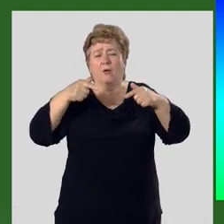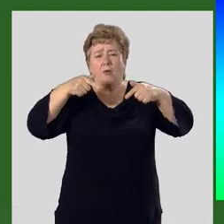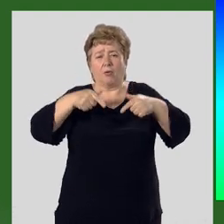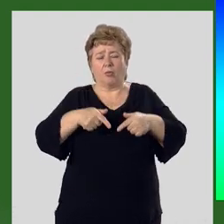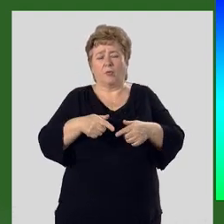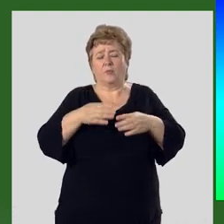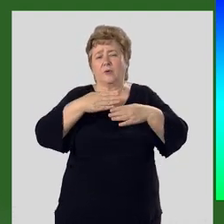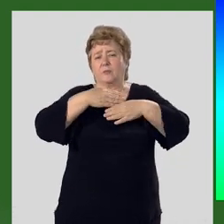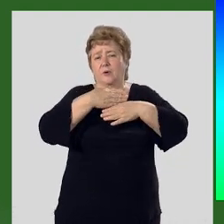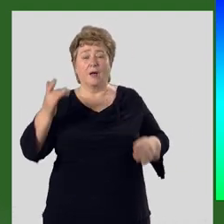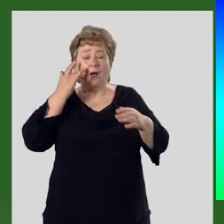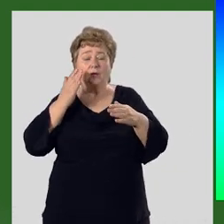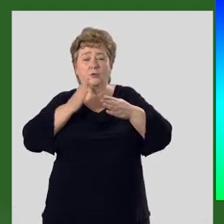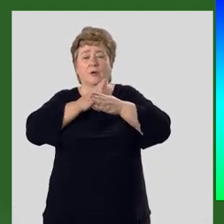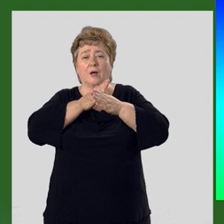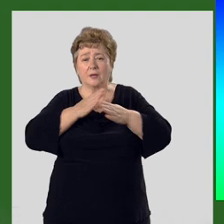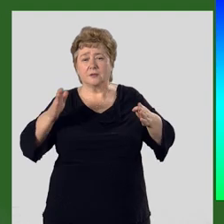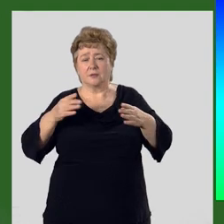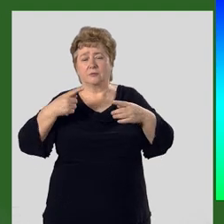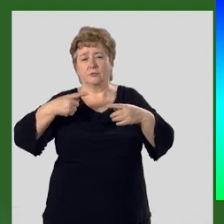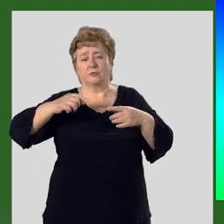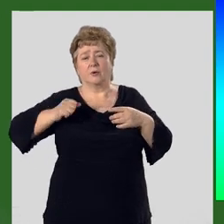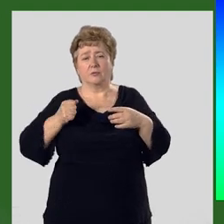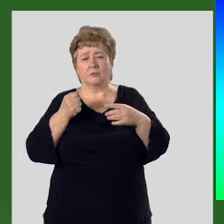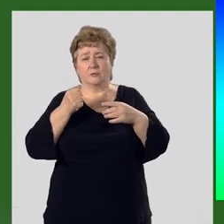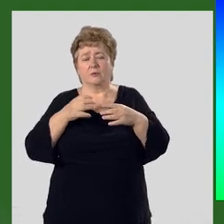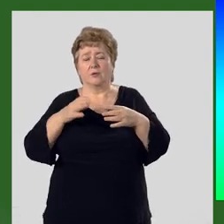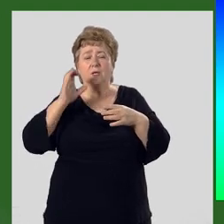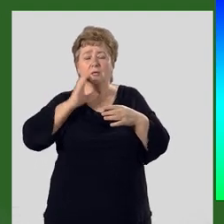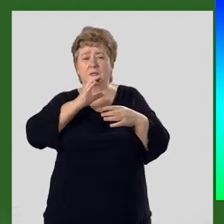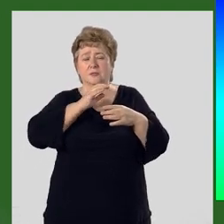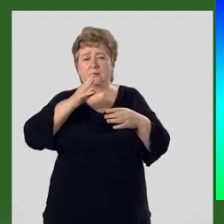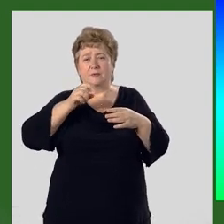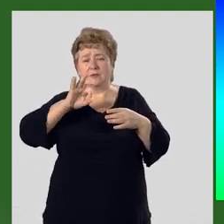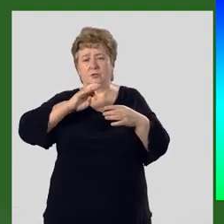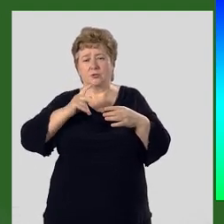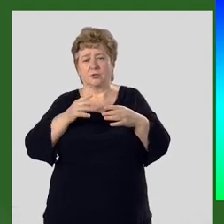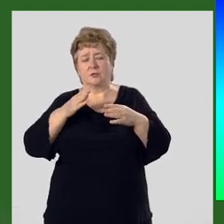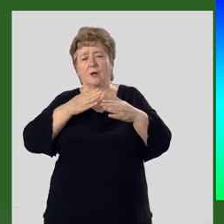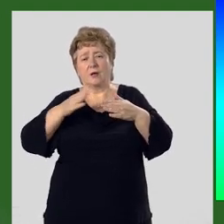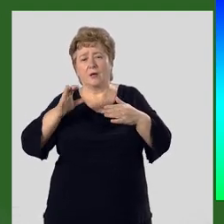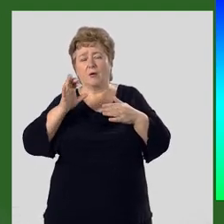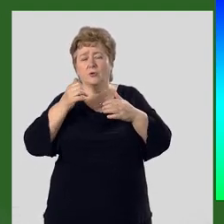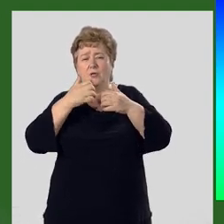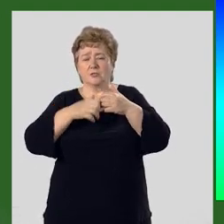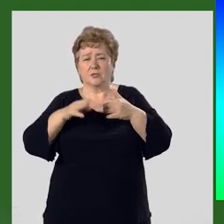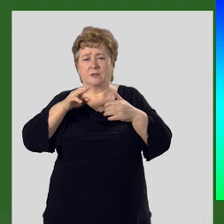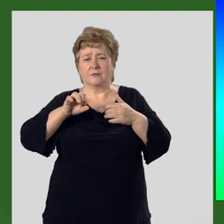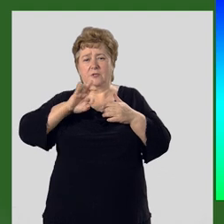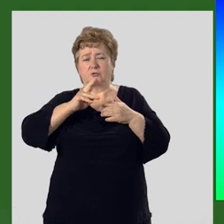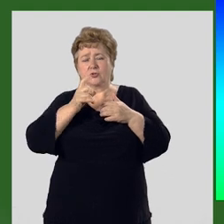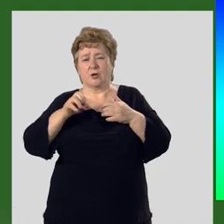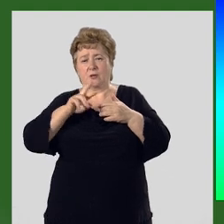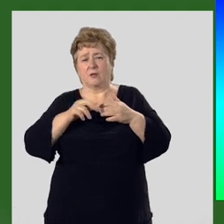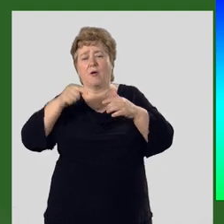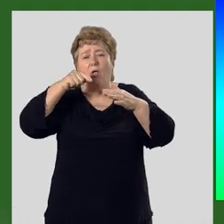глубоким разломам, которые отделяют друг от друга северный Теньшань, отделен от среднего Теньшаня,